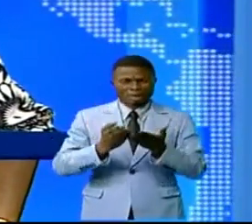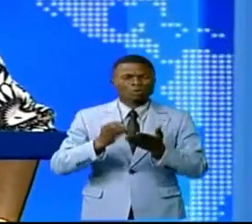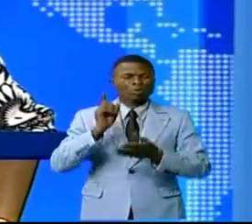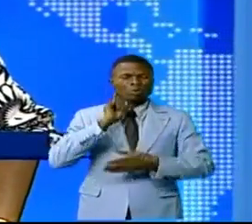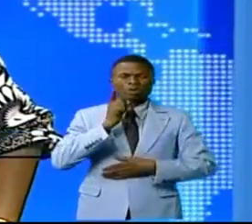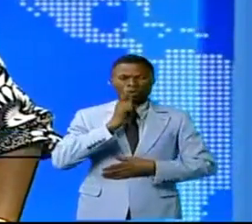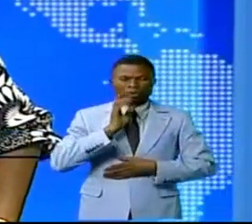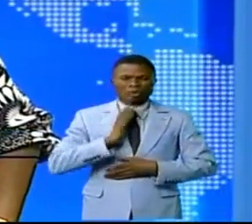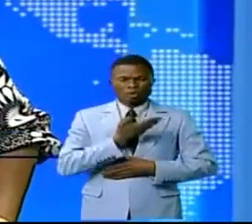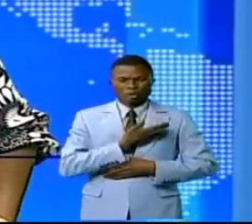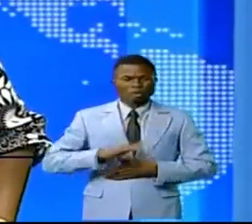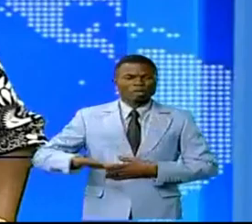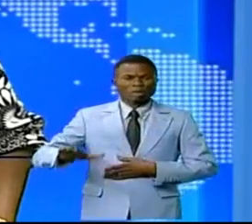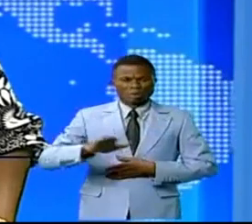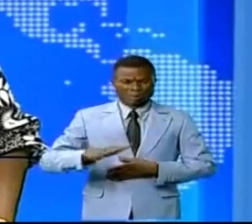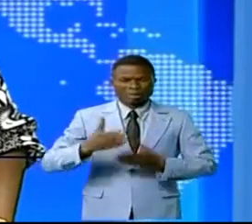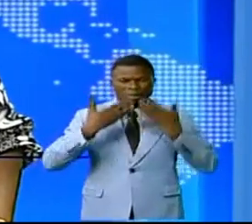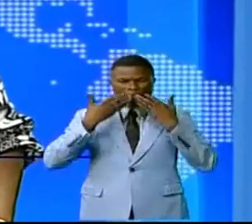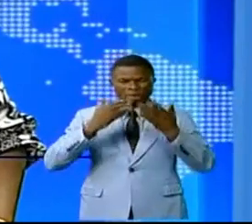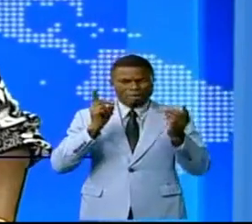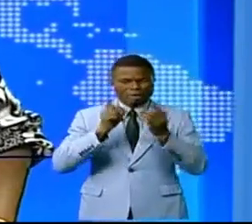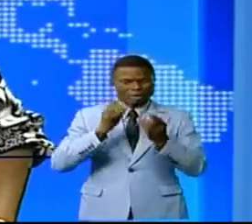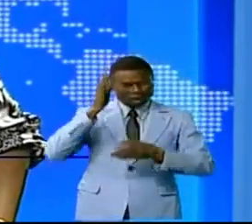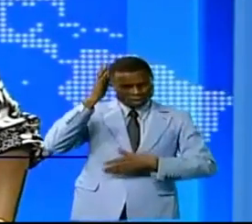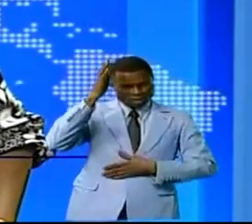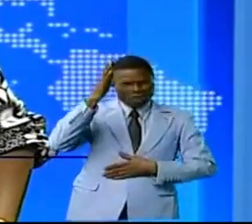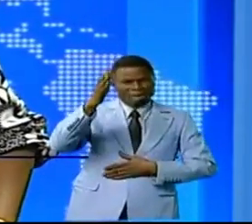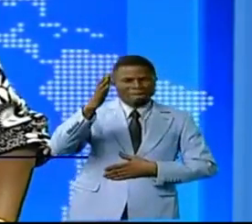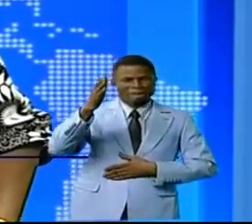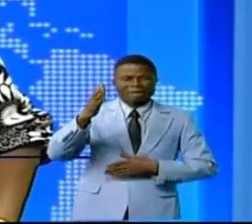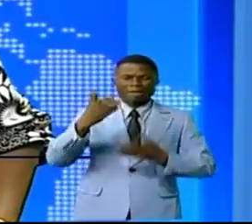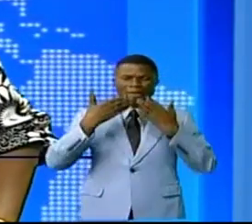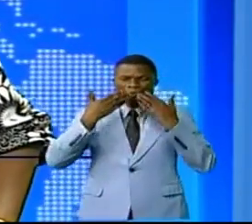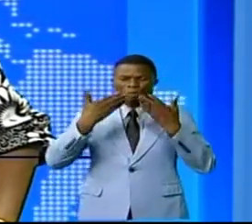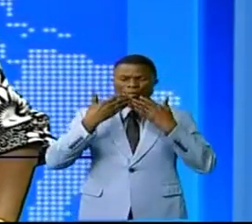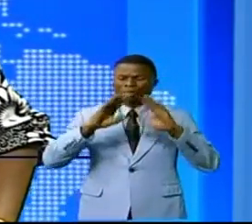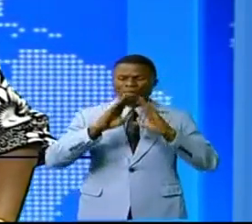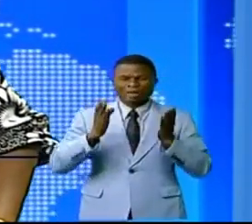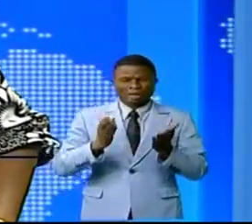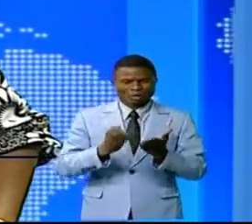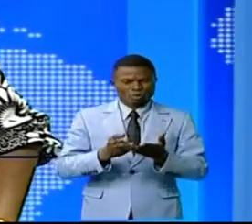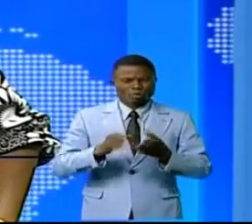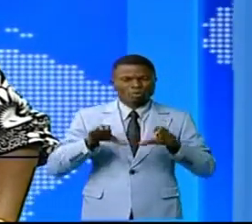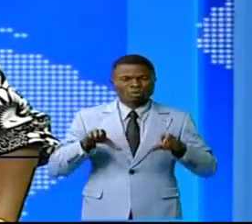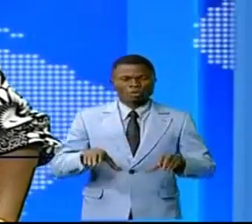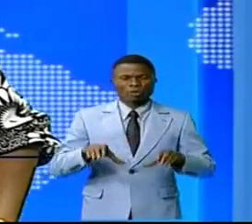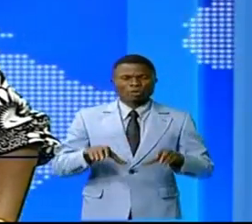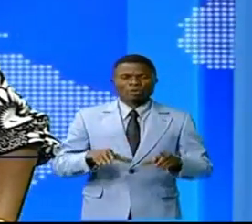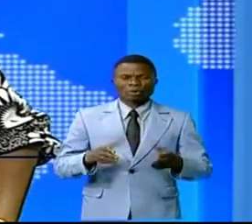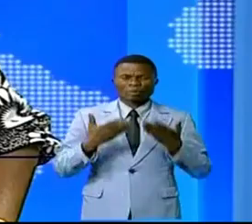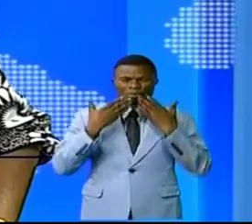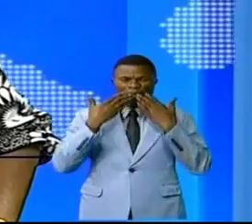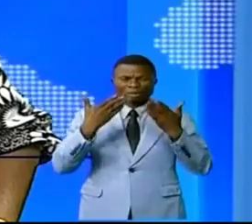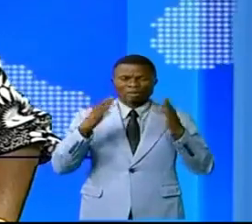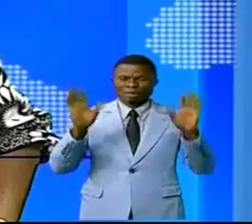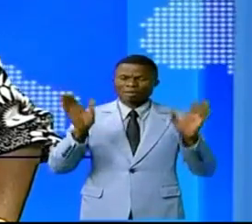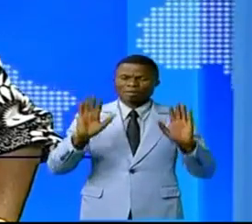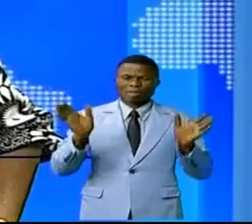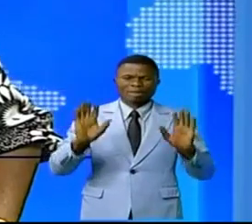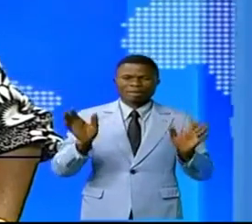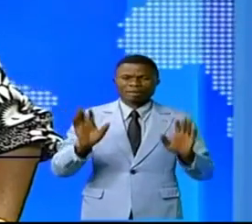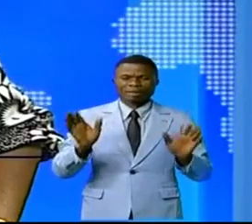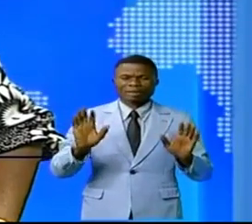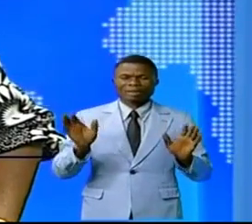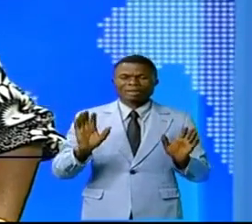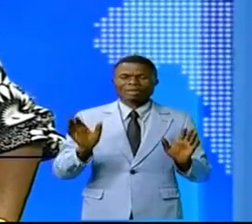l'interprète de Malentendant nous avons présenté ce journal sous la coordination de Getty au Matoukou merci de nous avoir suivi à